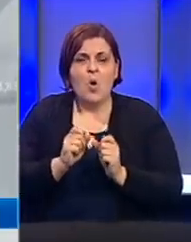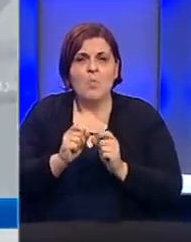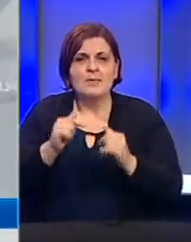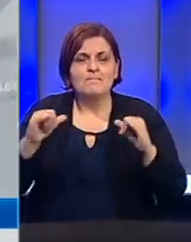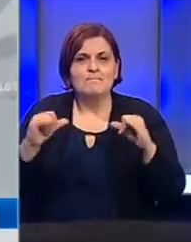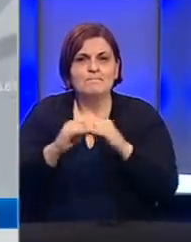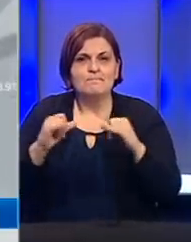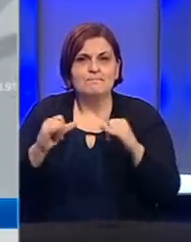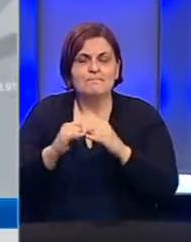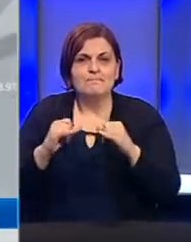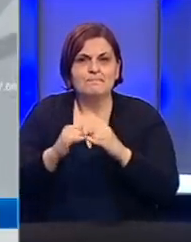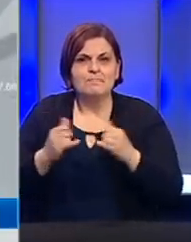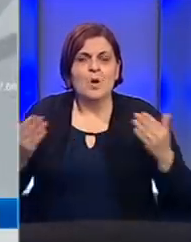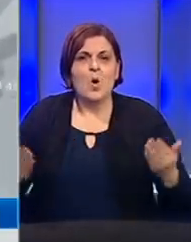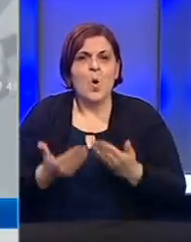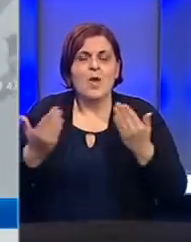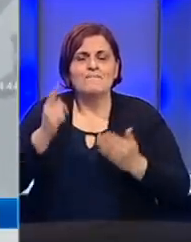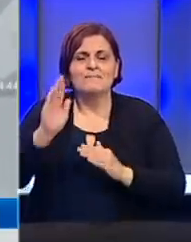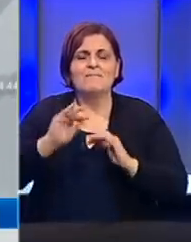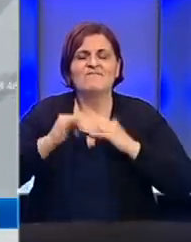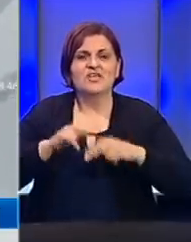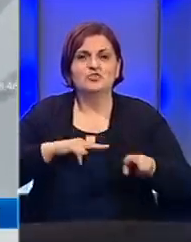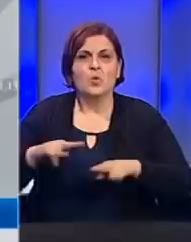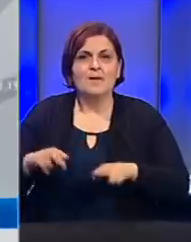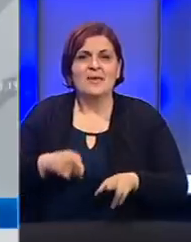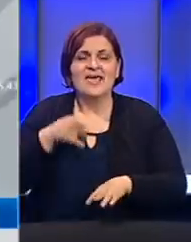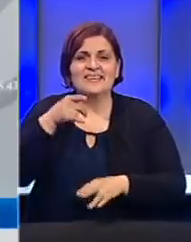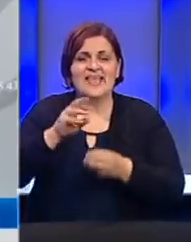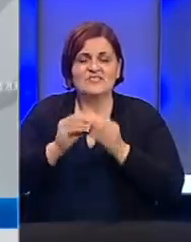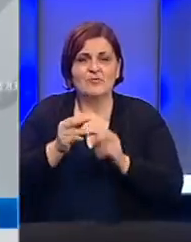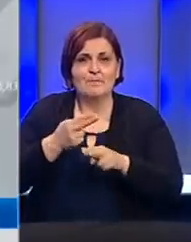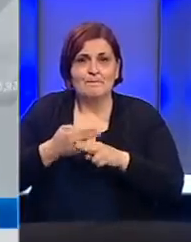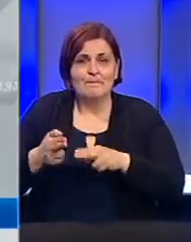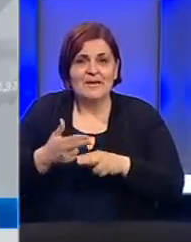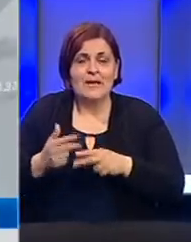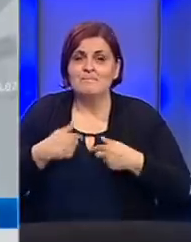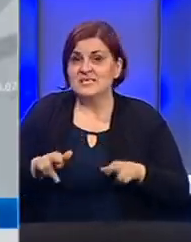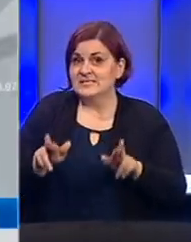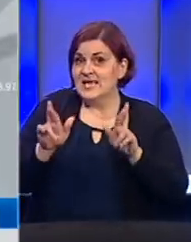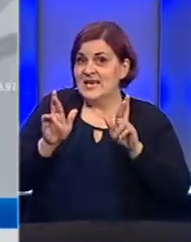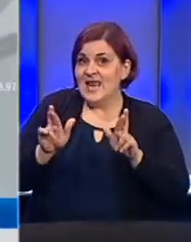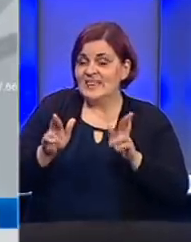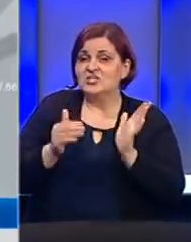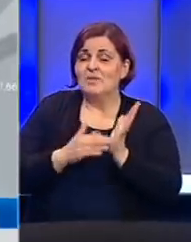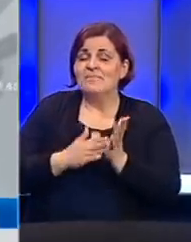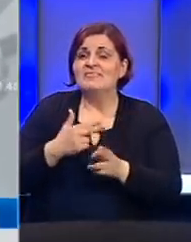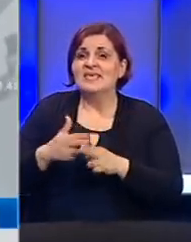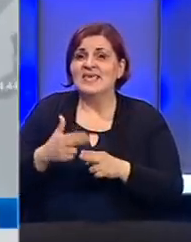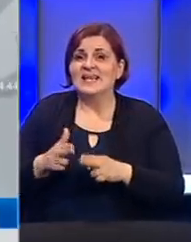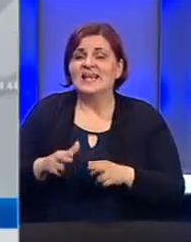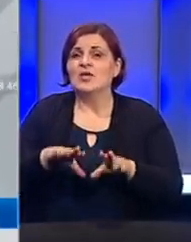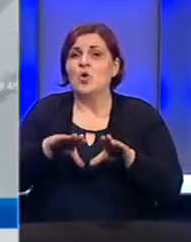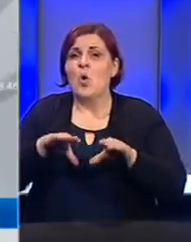pismo, svojvrstnu urgenciju prema vijeću ministara da se ovaj problem riješi. Mi se nadamo da će on biti riješen ili kroz